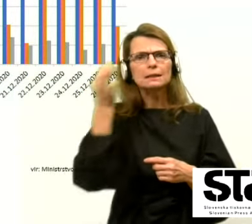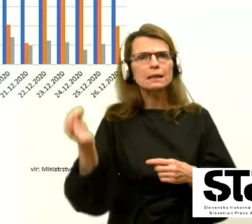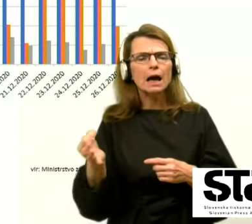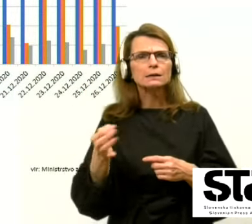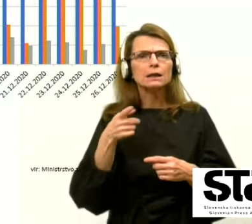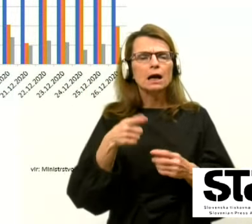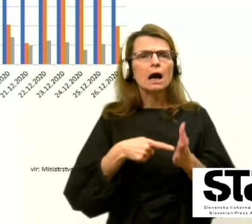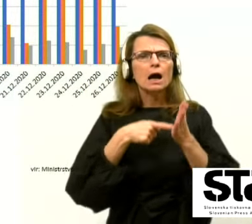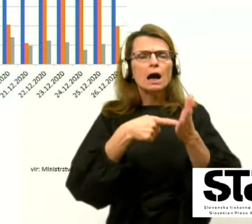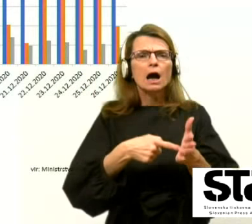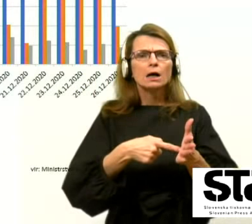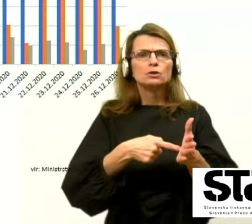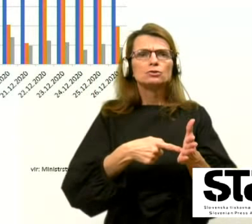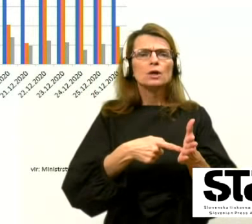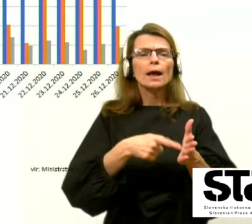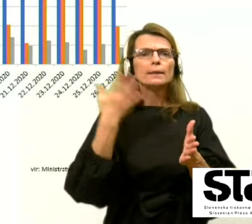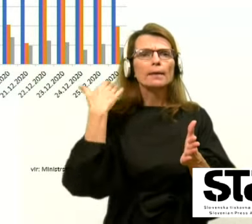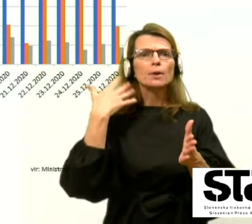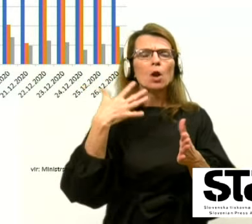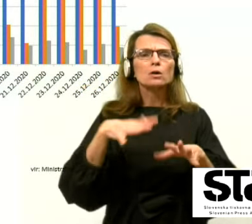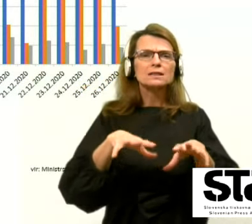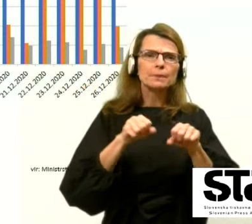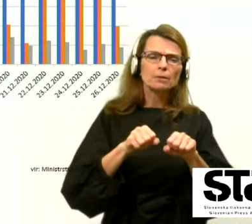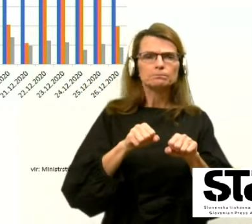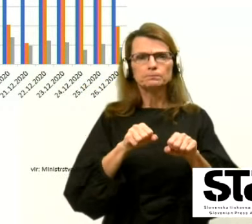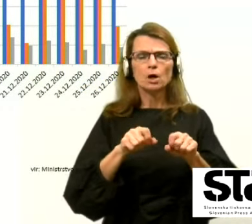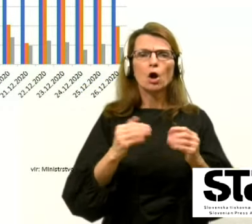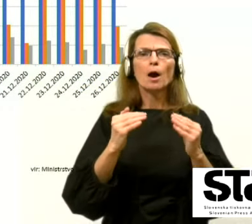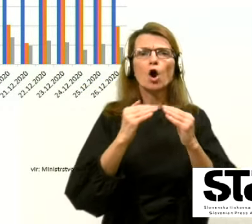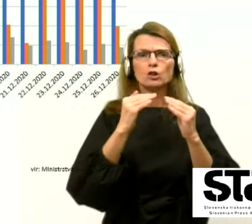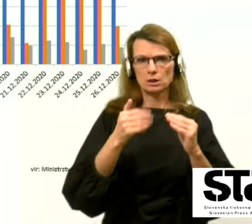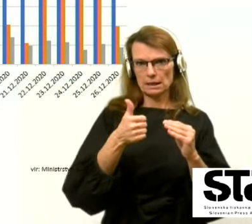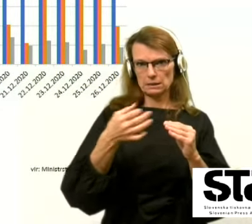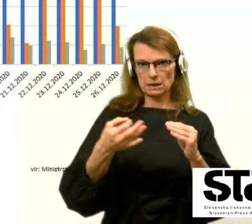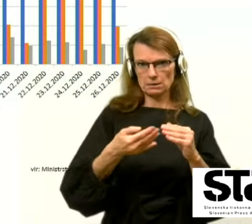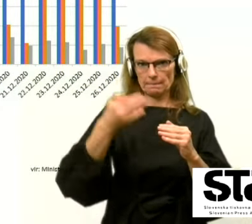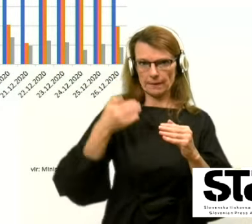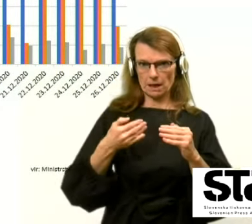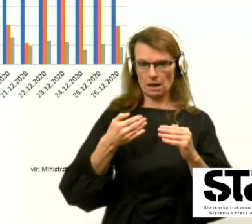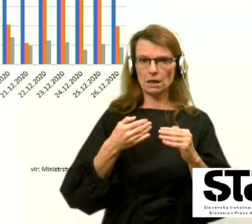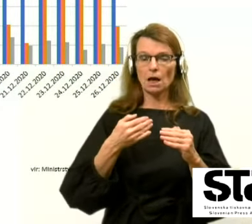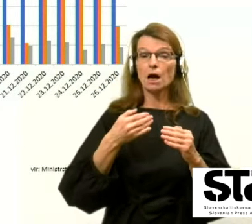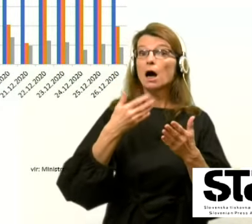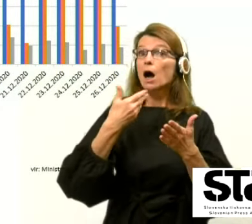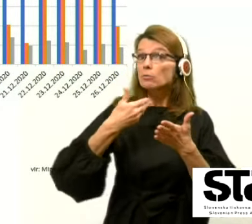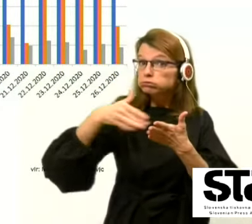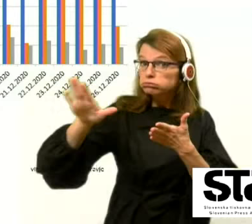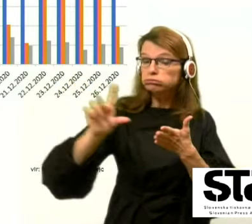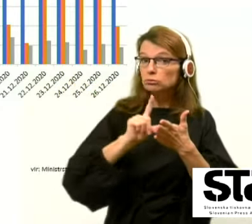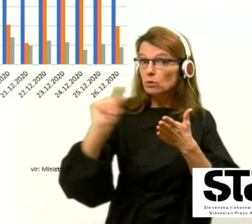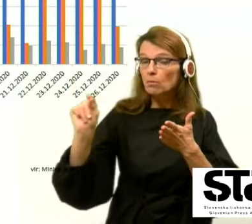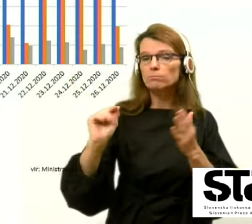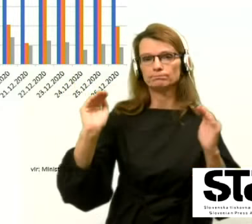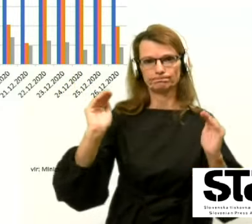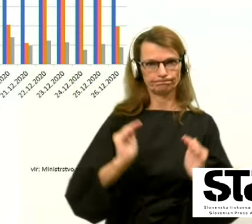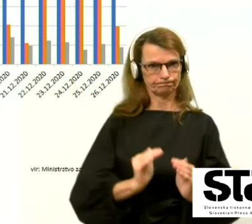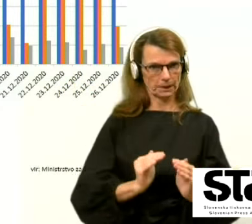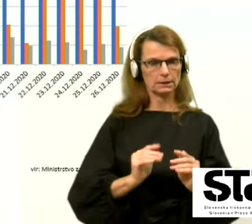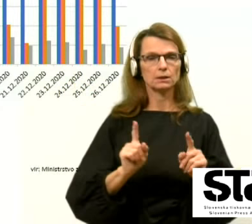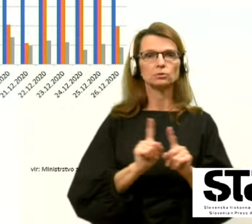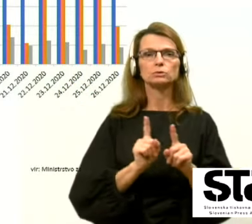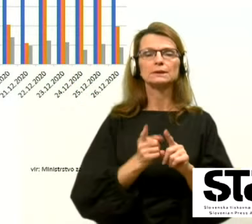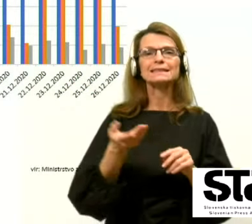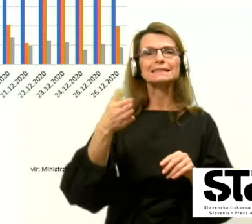ki kaže, da je bilo sprejemo približno enako kot dan predtem, odpustil pa bistveno manj in tudi